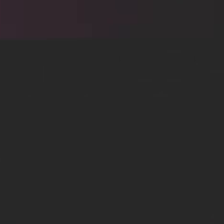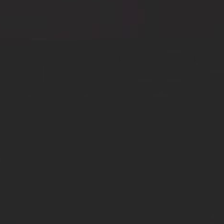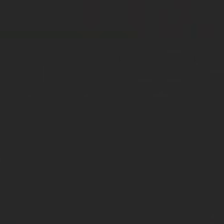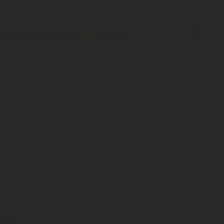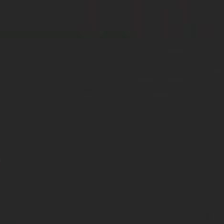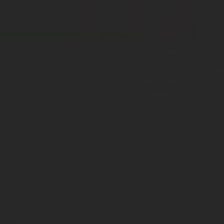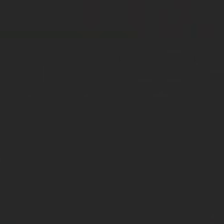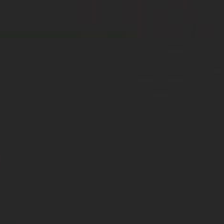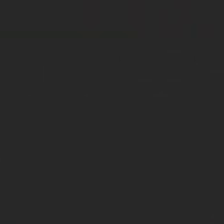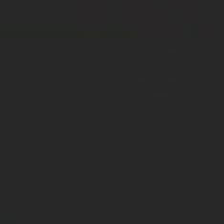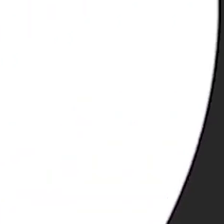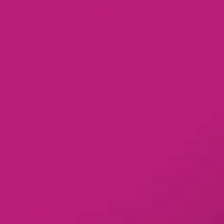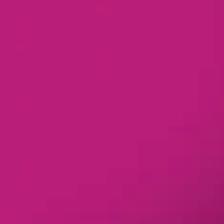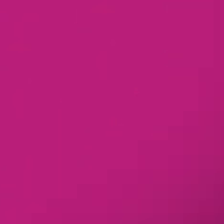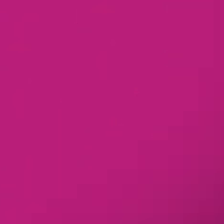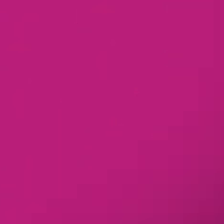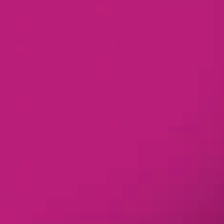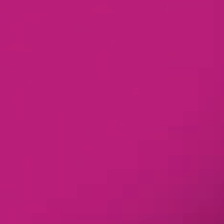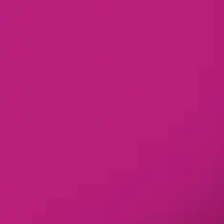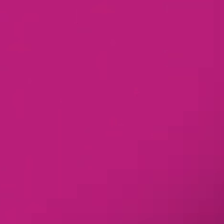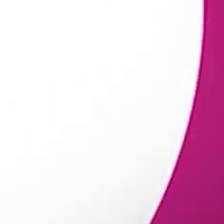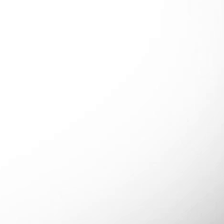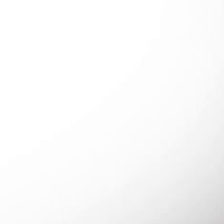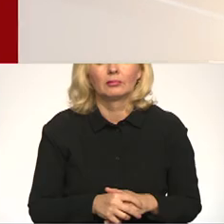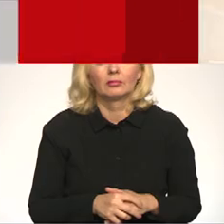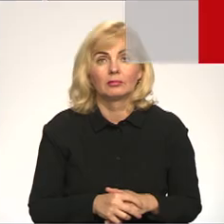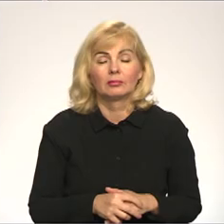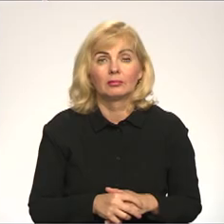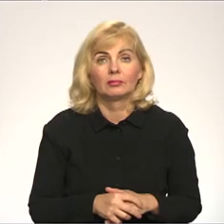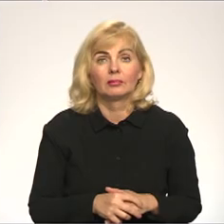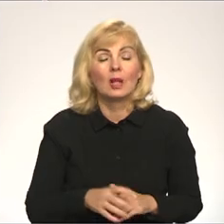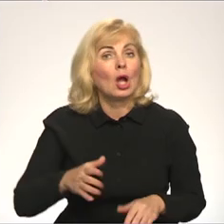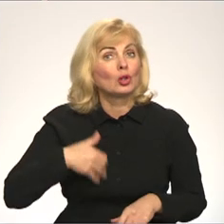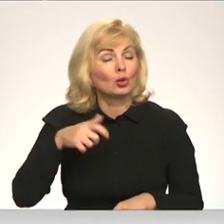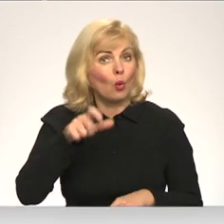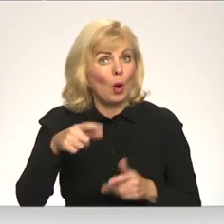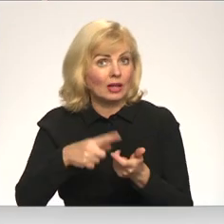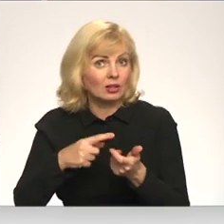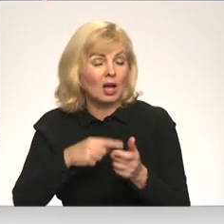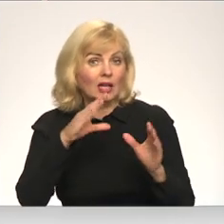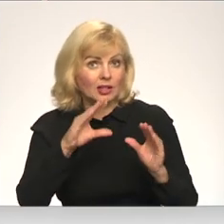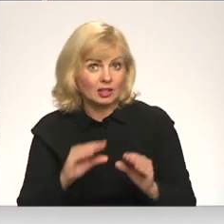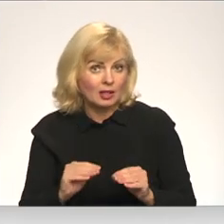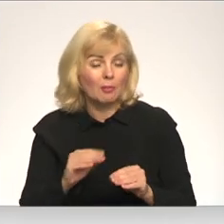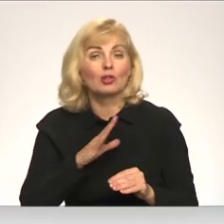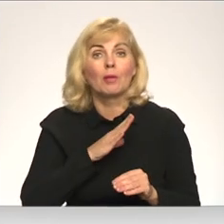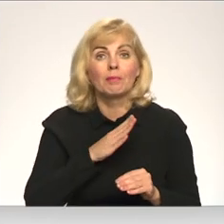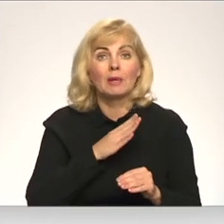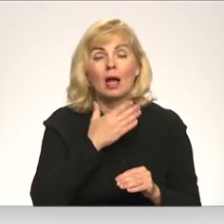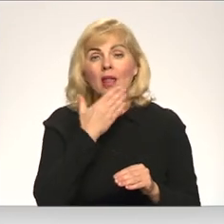Re, visi ēters ir te! Skolēnu skaitu samazināšanās bijusi